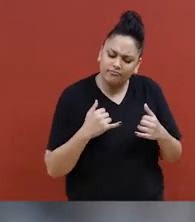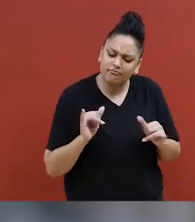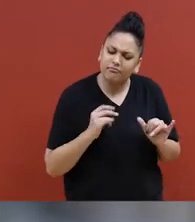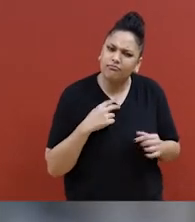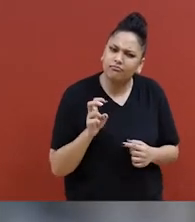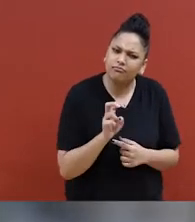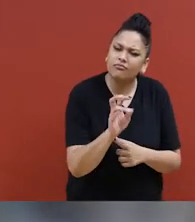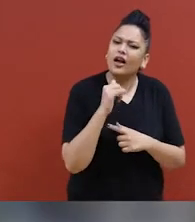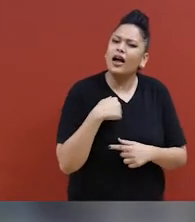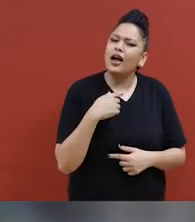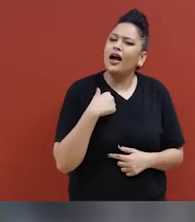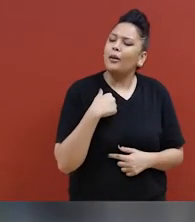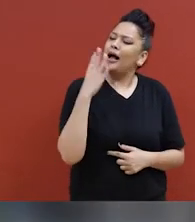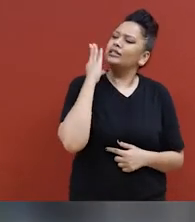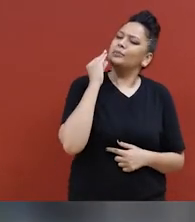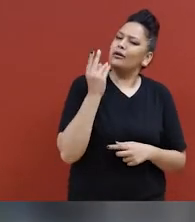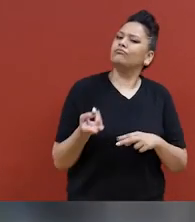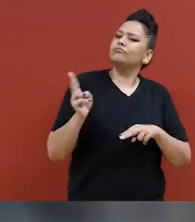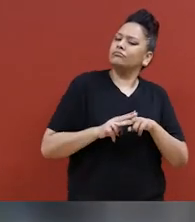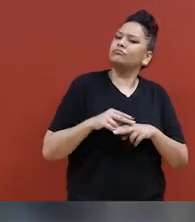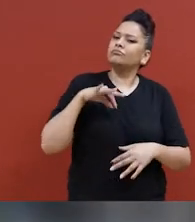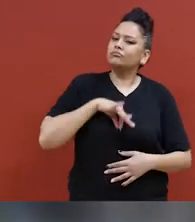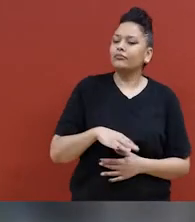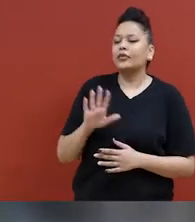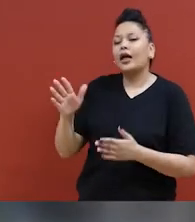de l'avoir fait. Oui,